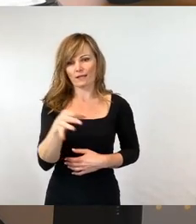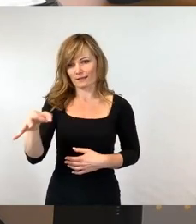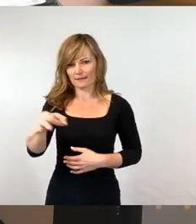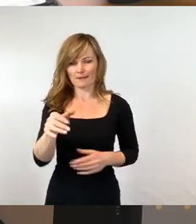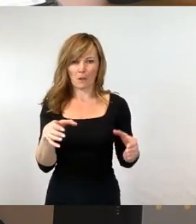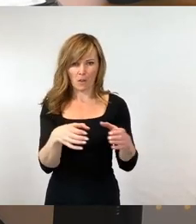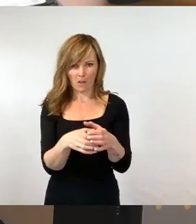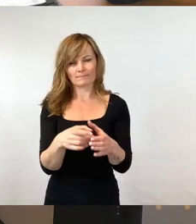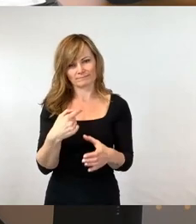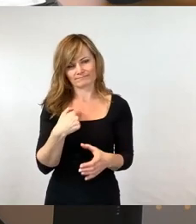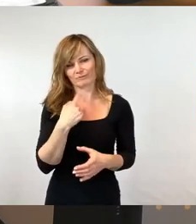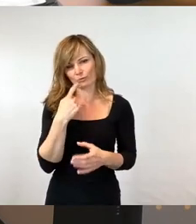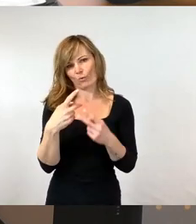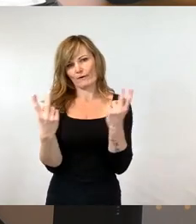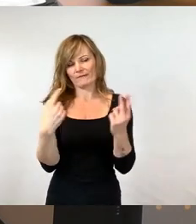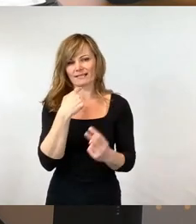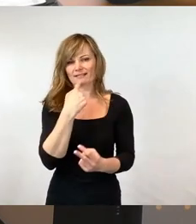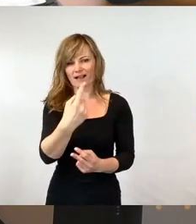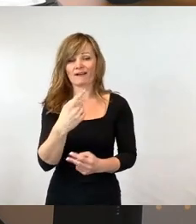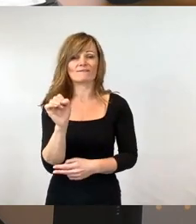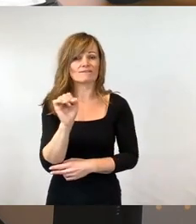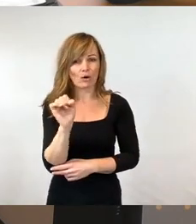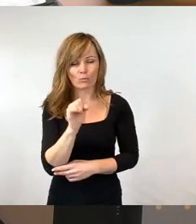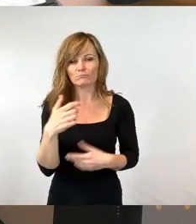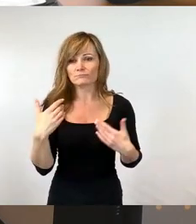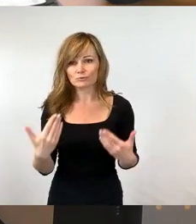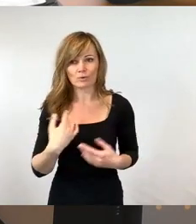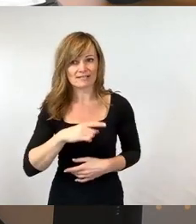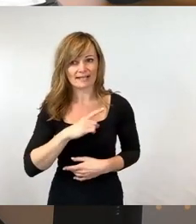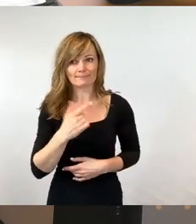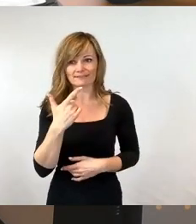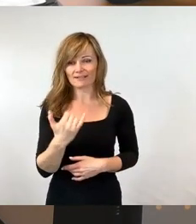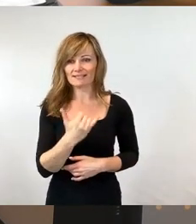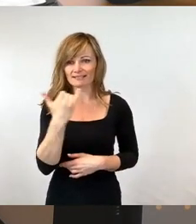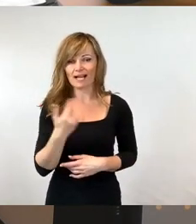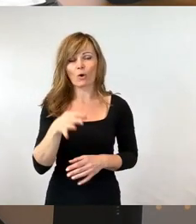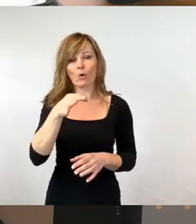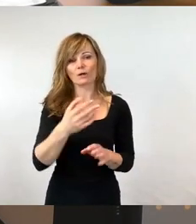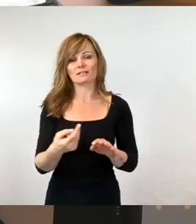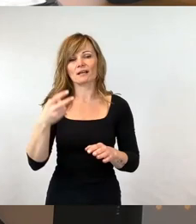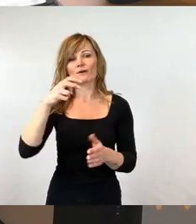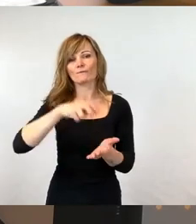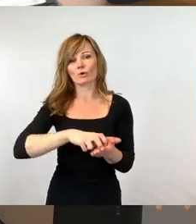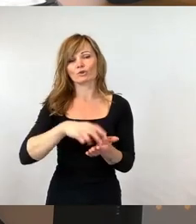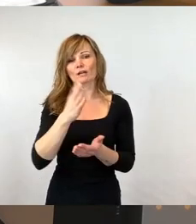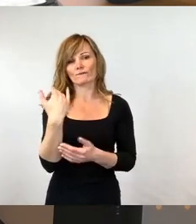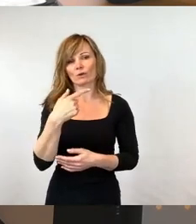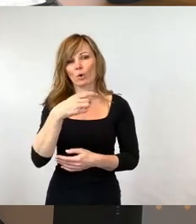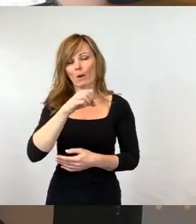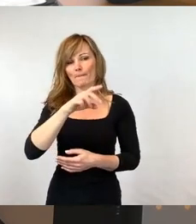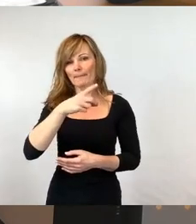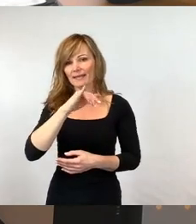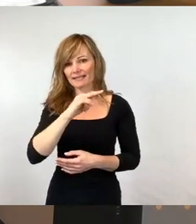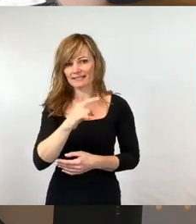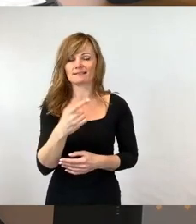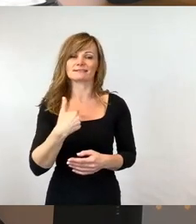Und das ergibt sich einfach daraus, dass ich seit 20 Jahren Ortsversteher von Gombitz bin. Und dafür schlägt mein Herz und dafür werden